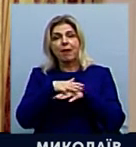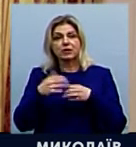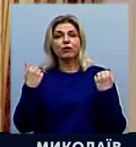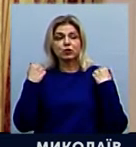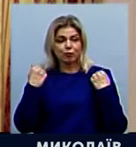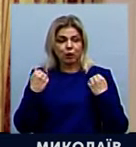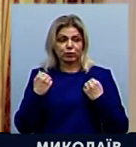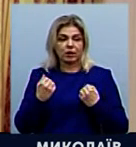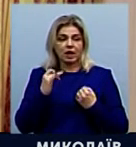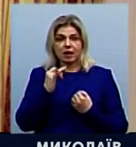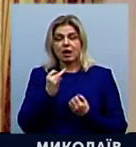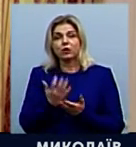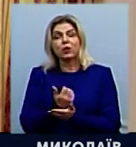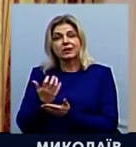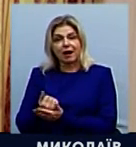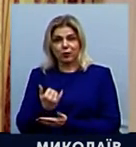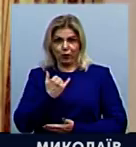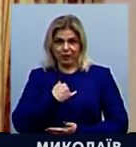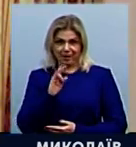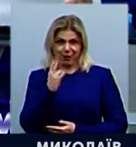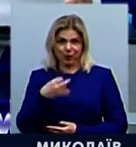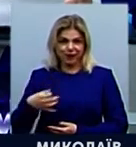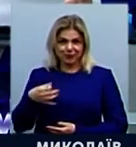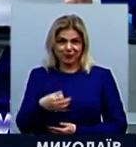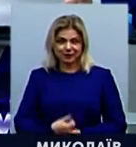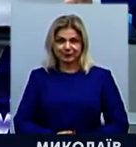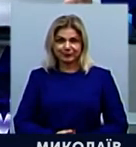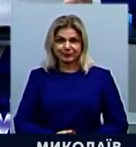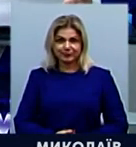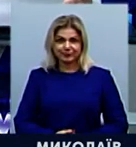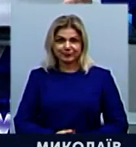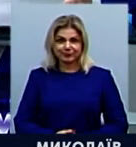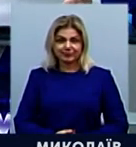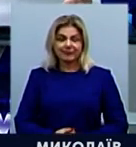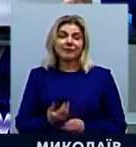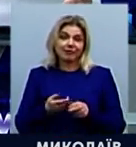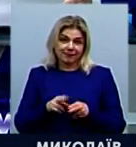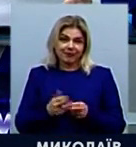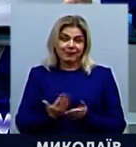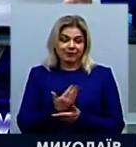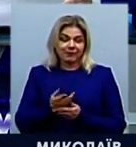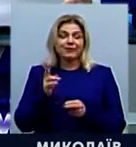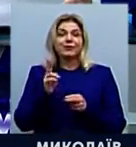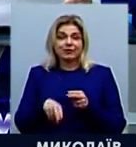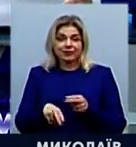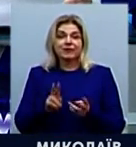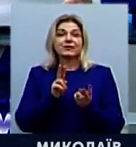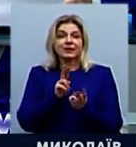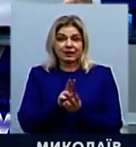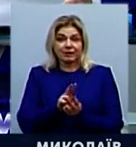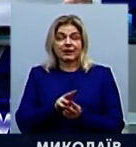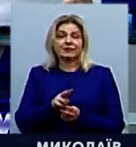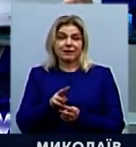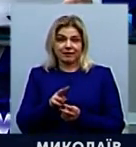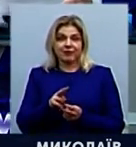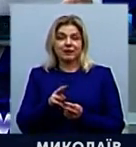спорту вищих досягнень у нас на Миколаївщині. І на цьому наш випуск завершено. Зустрінемося о